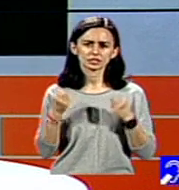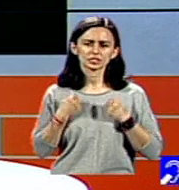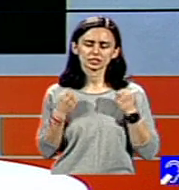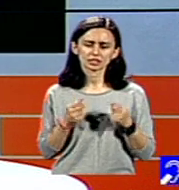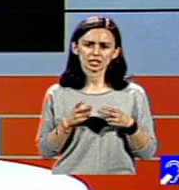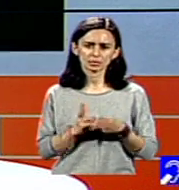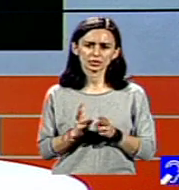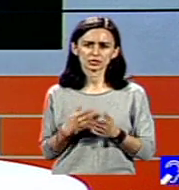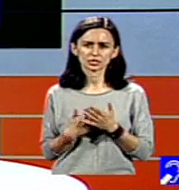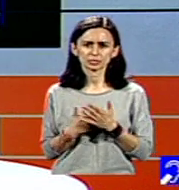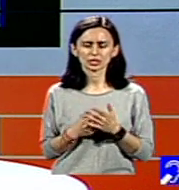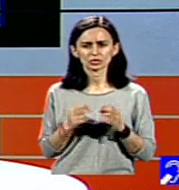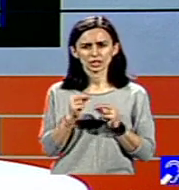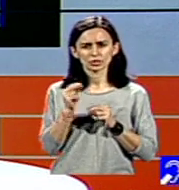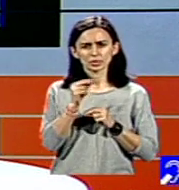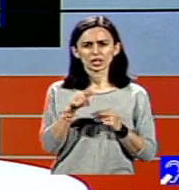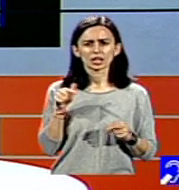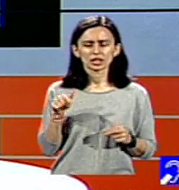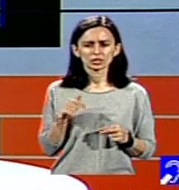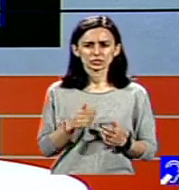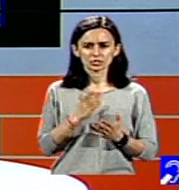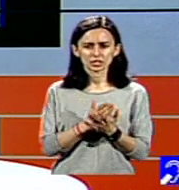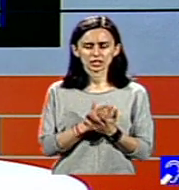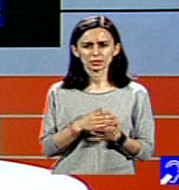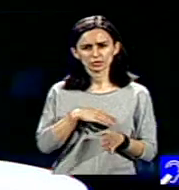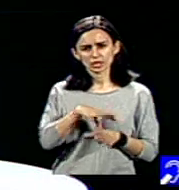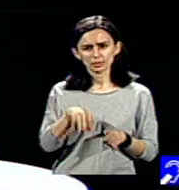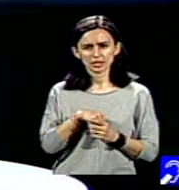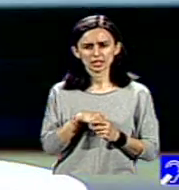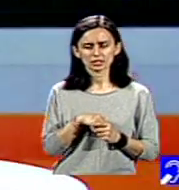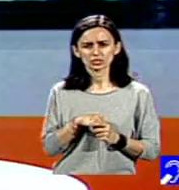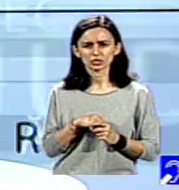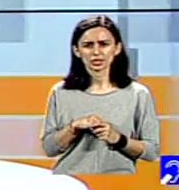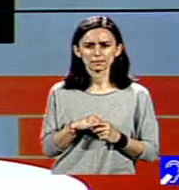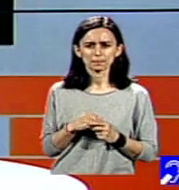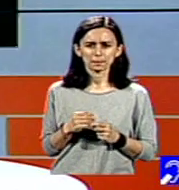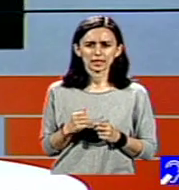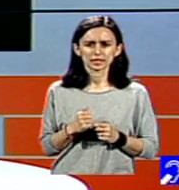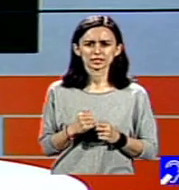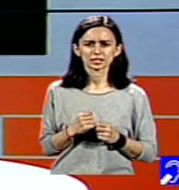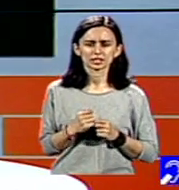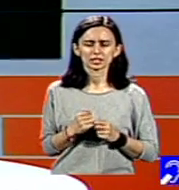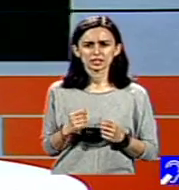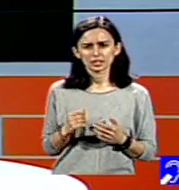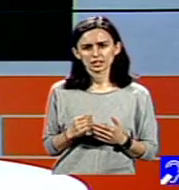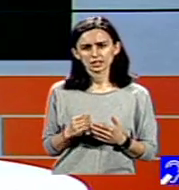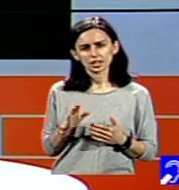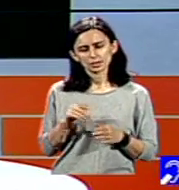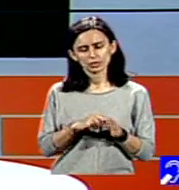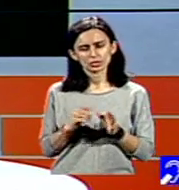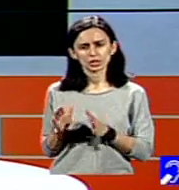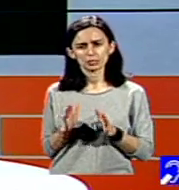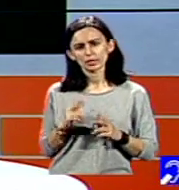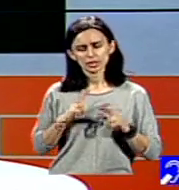în vederea recuperării sale și dreptul părintelui la un moment dat să tragă o gură de aer și să aibă un moment de